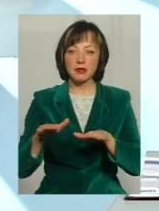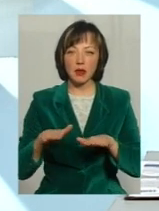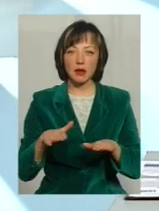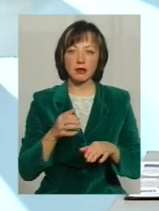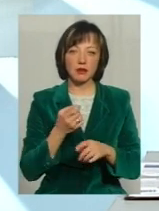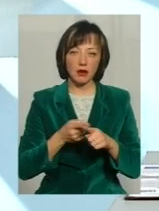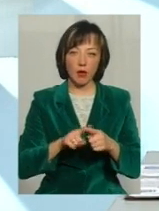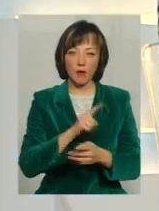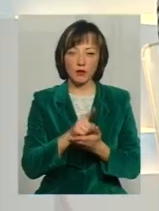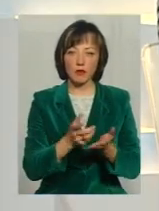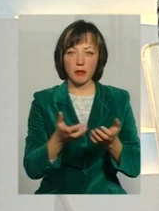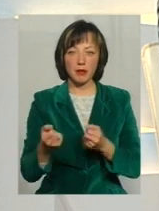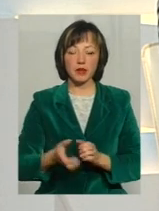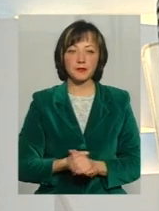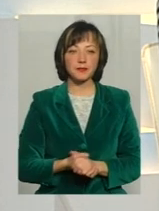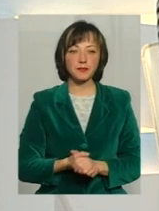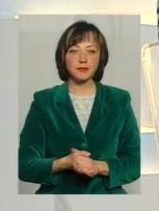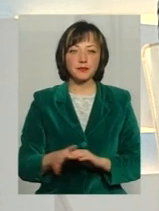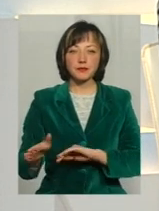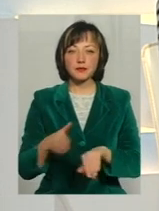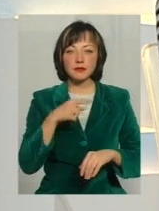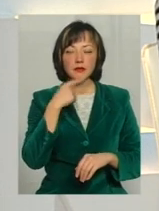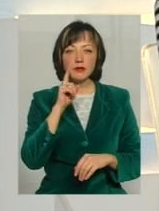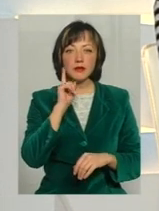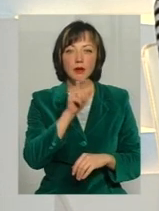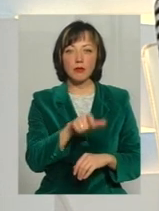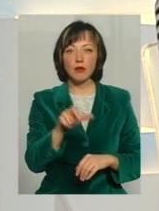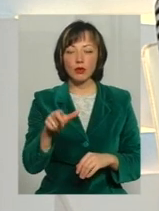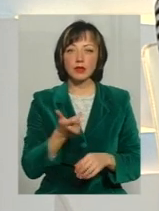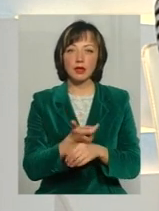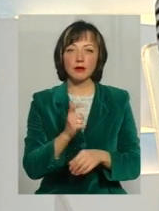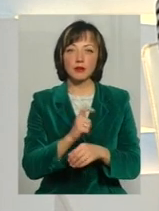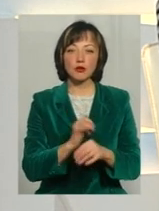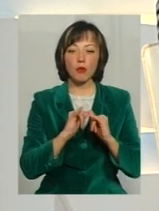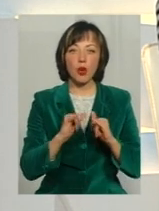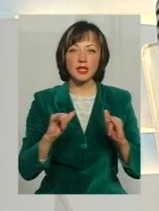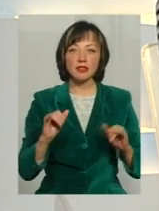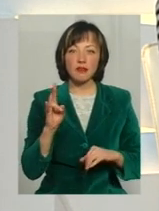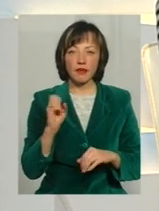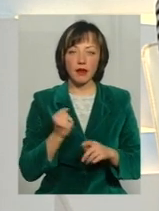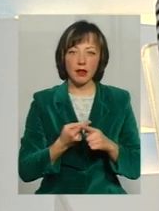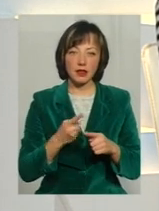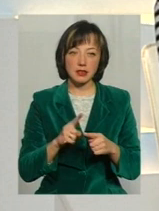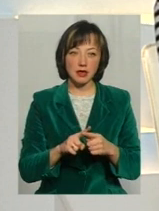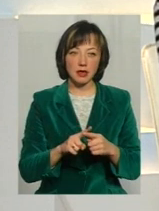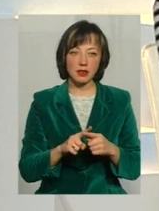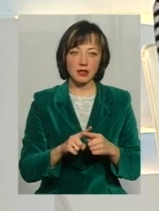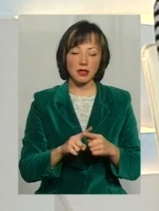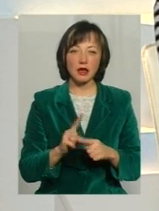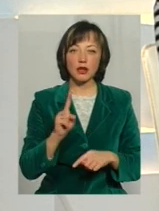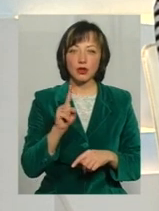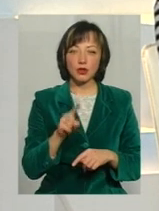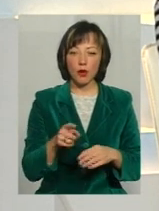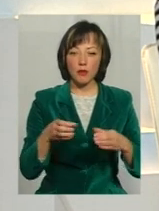темпи без кого тримати Кажуть, що молодь найбільш прогресивна І це той